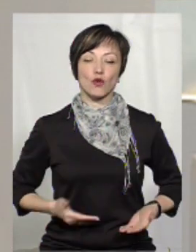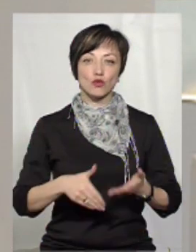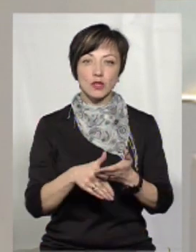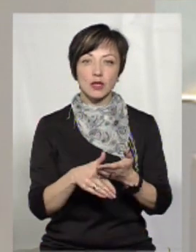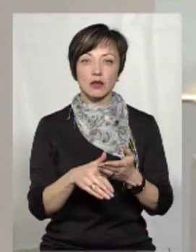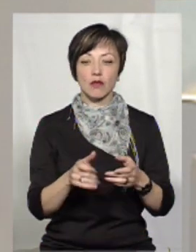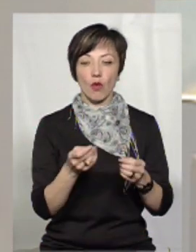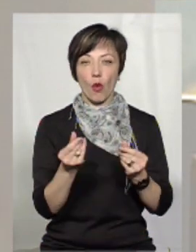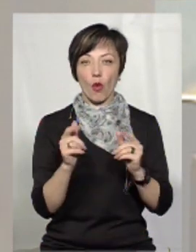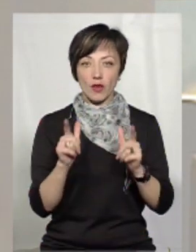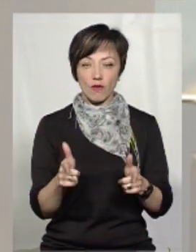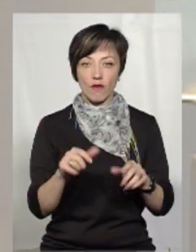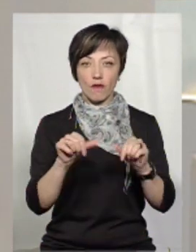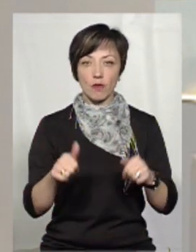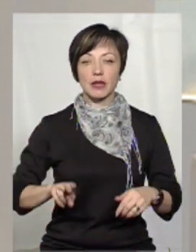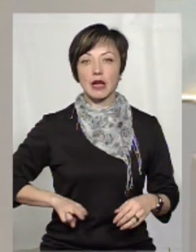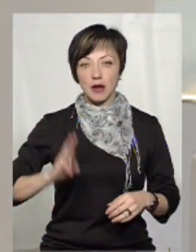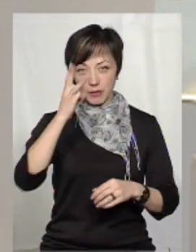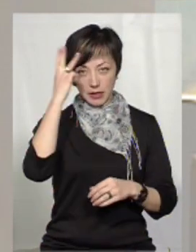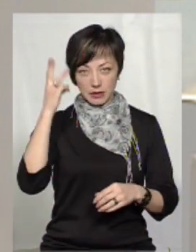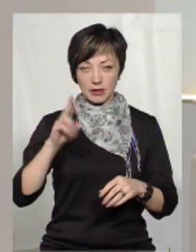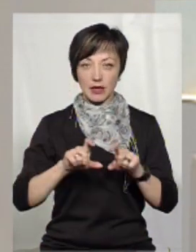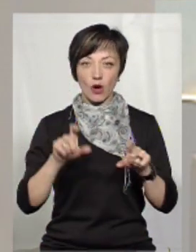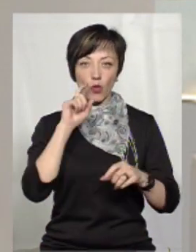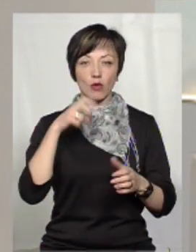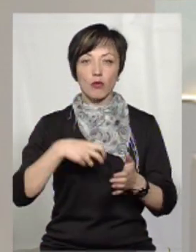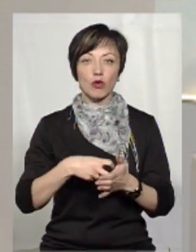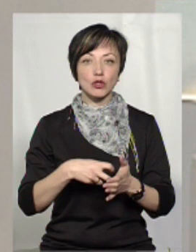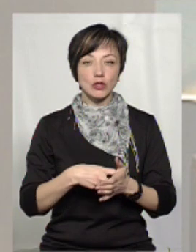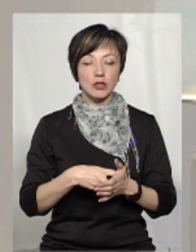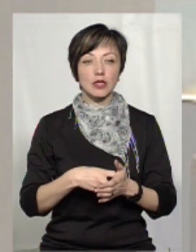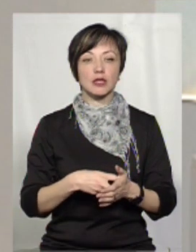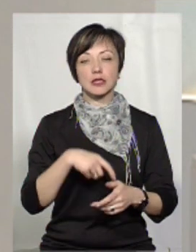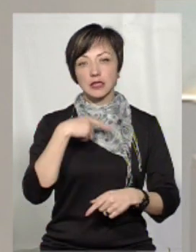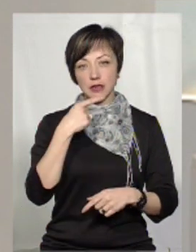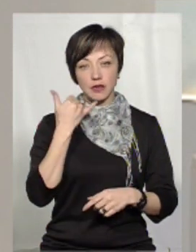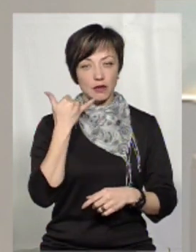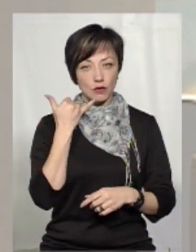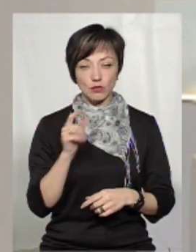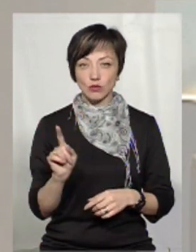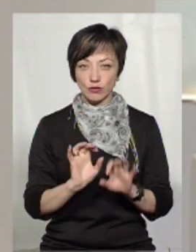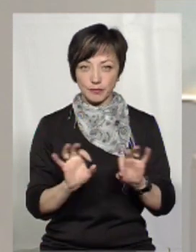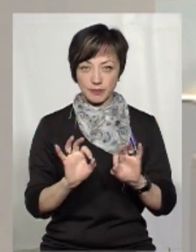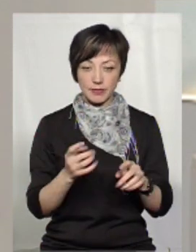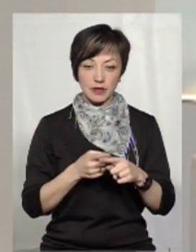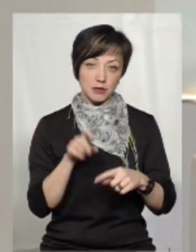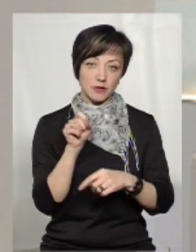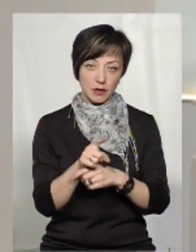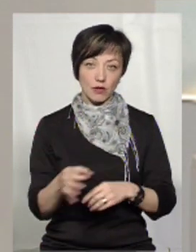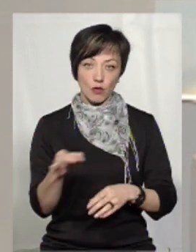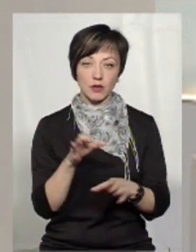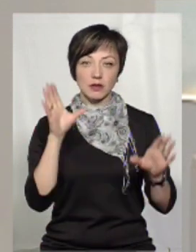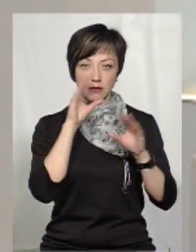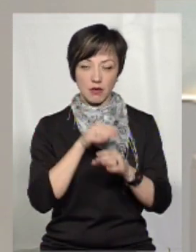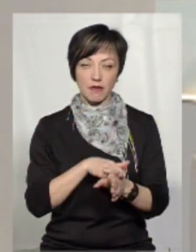субсидії у готівковій формі. Директор Хмельницької дирекції Укрпошти Олег Хавронюк запевнив телефоном, що із поставленою задачею в